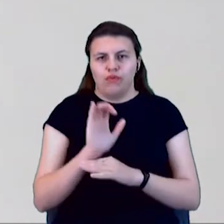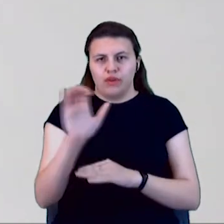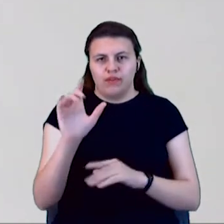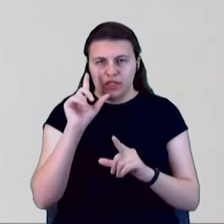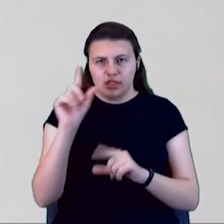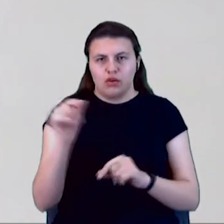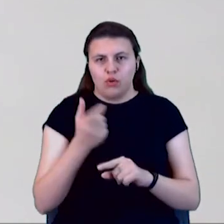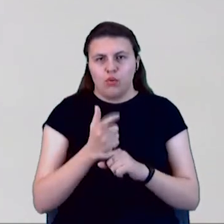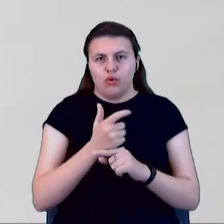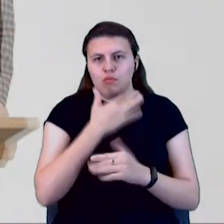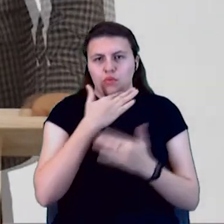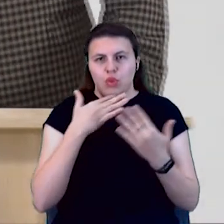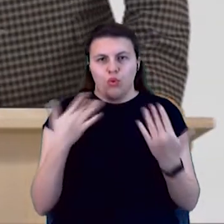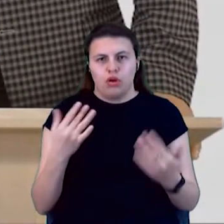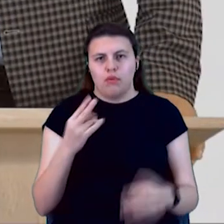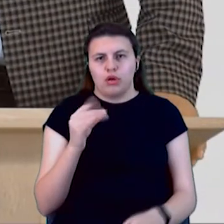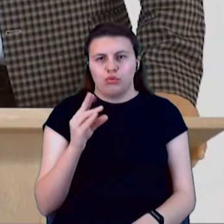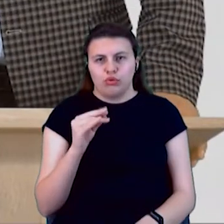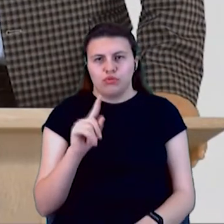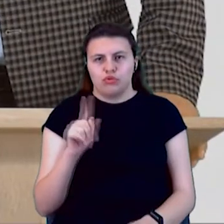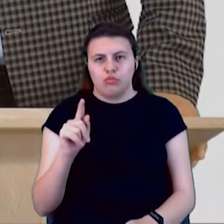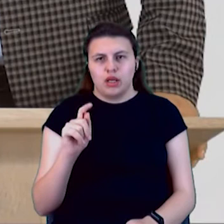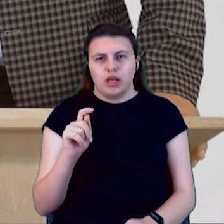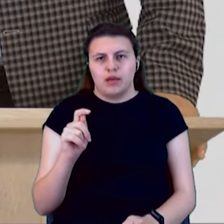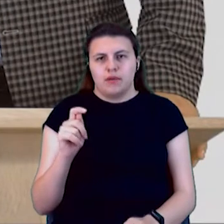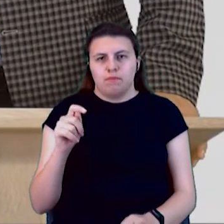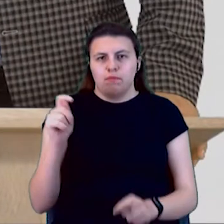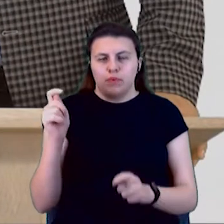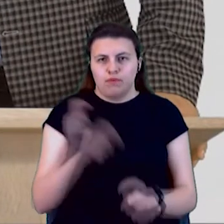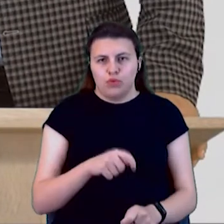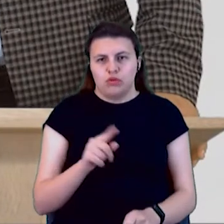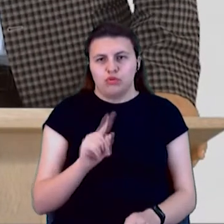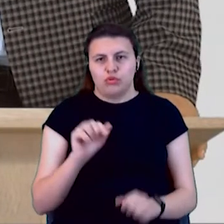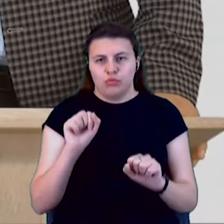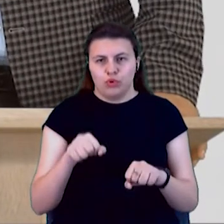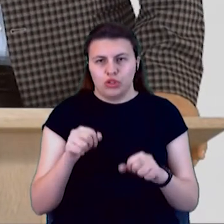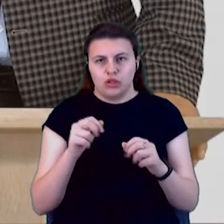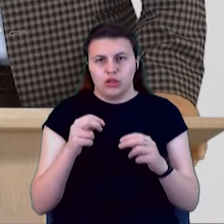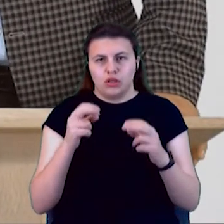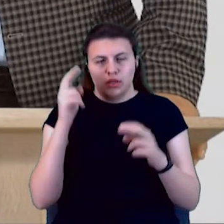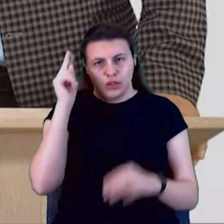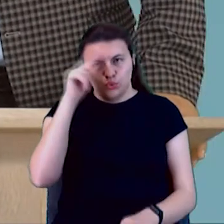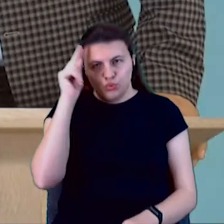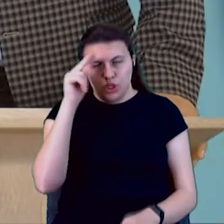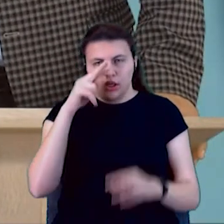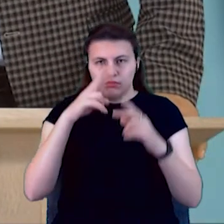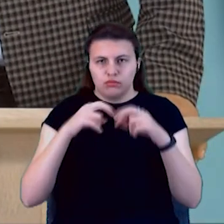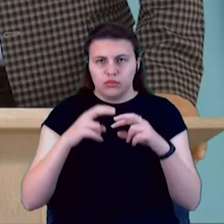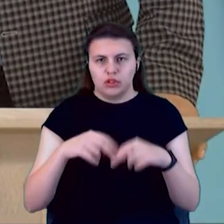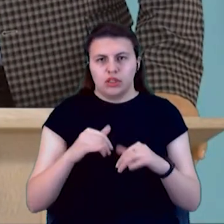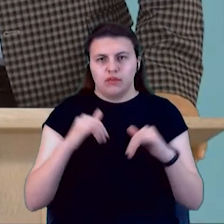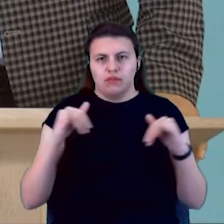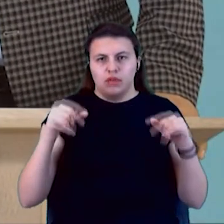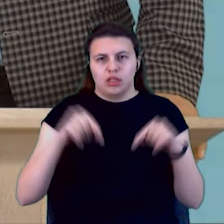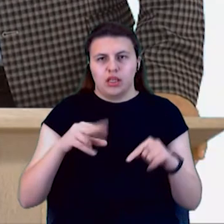продуктів, які ми ввозимо, який можна изучати і розвивати у нас тут. То есть не ввозити в